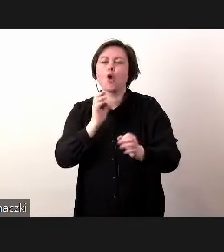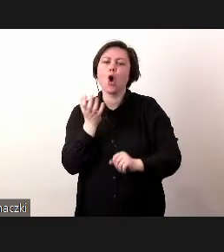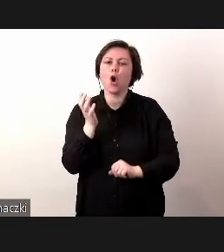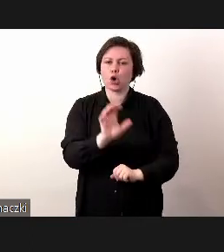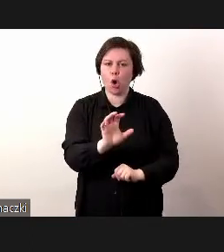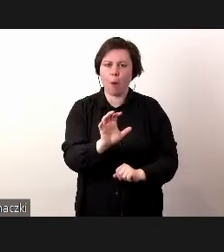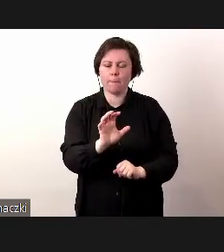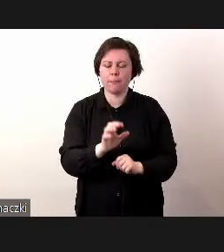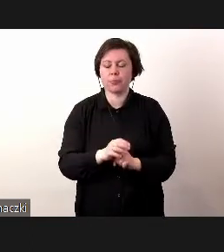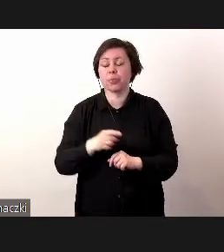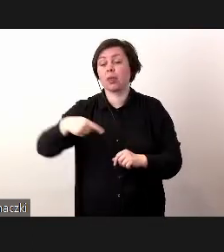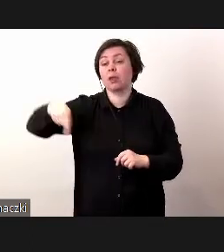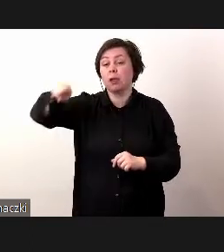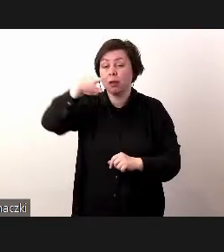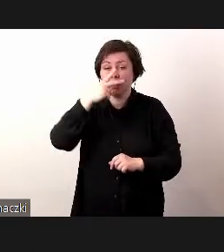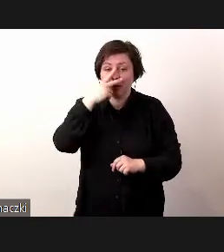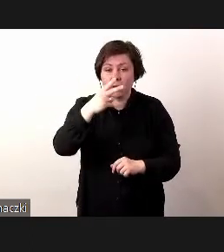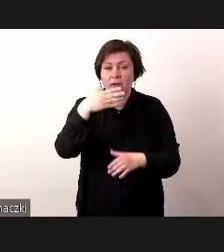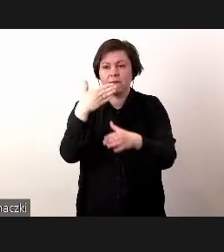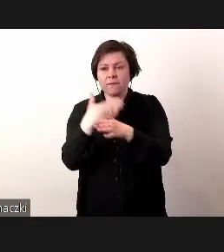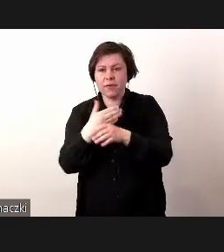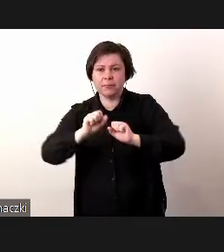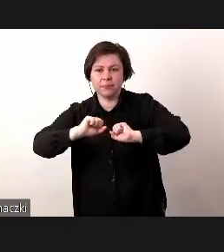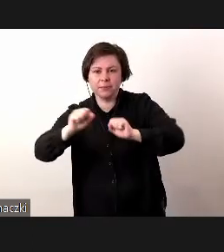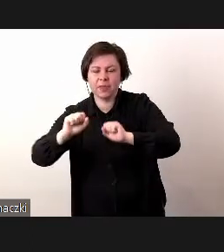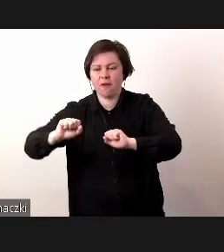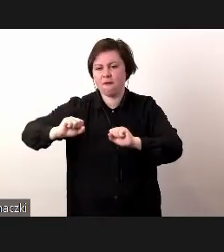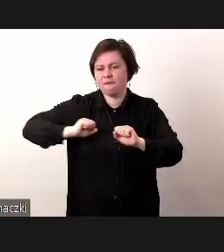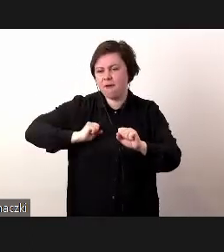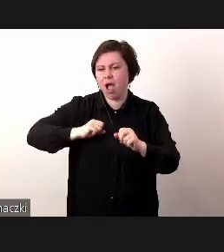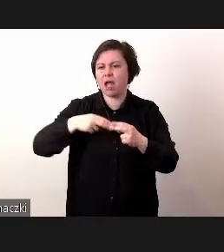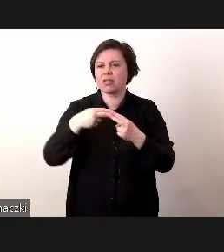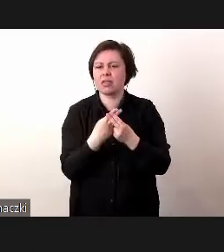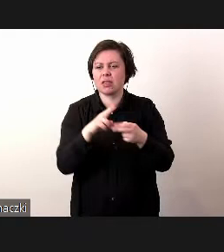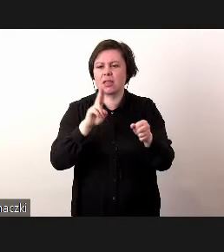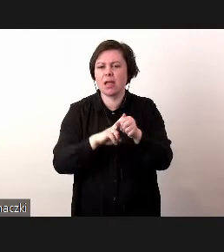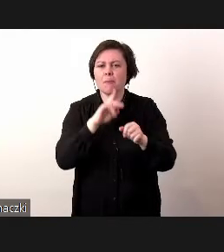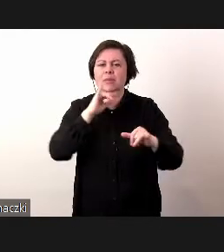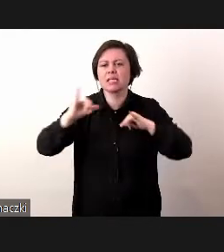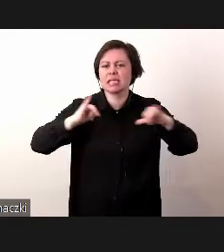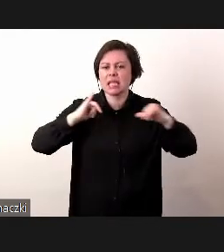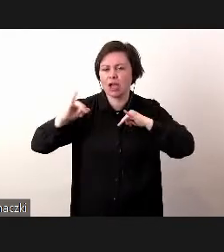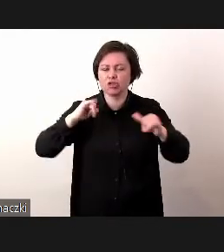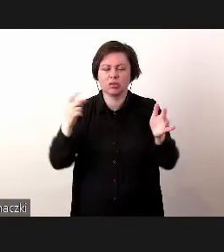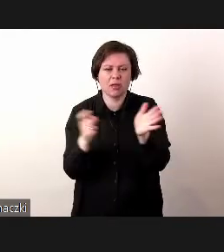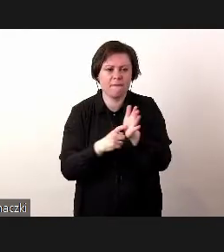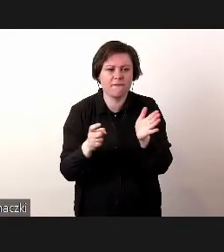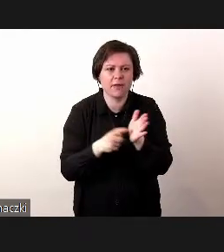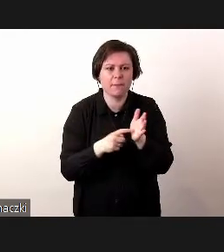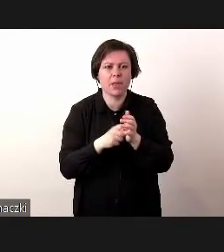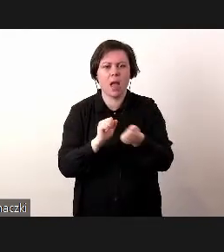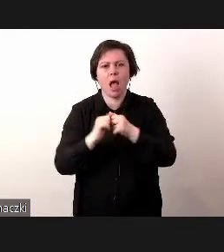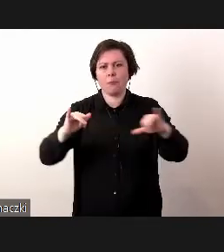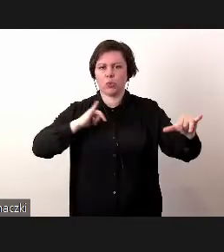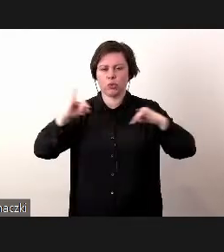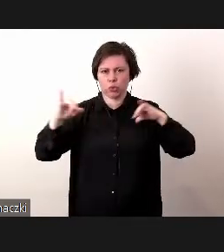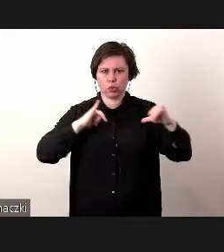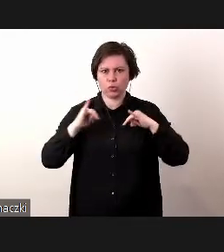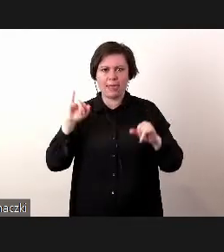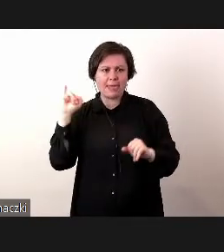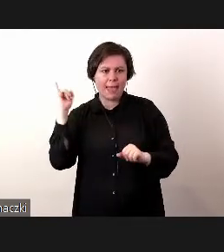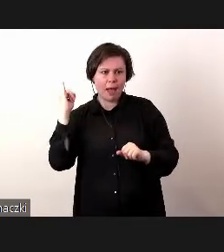Bardzo wiele firm wdrasza na przykład fajne narzędzia do zarządzania wymaganiami albo do zarządzania